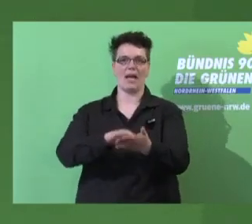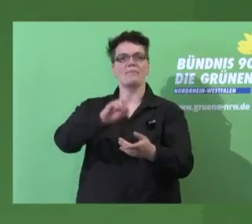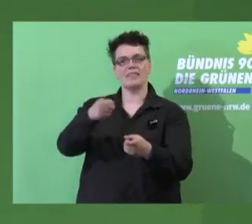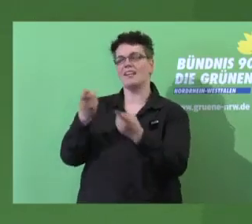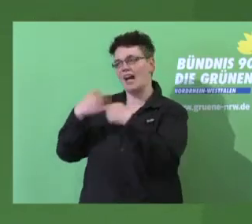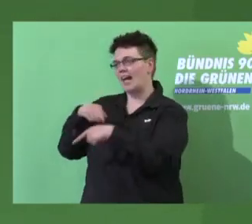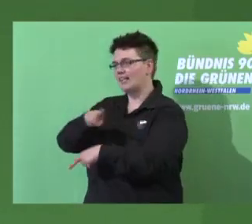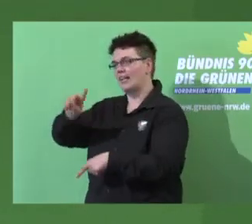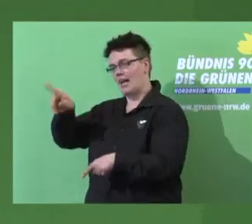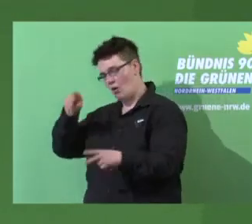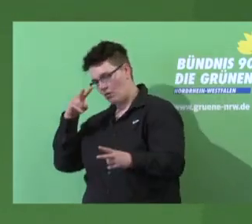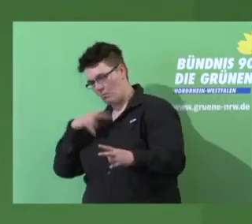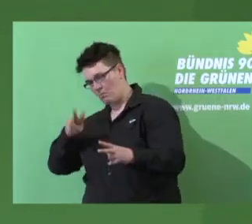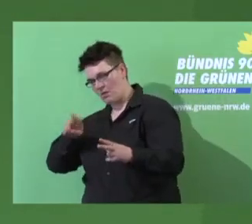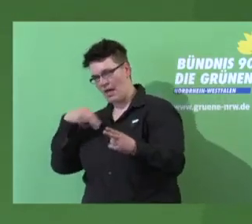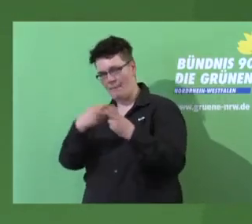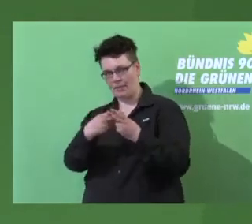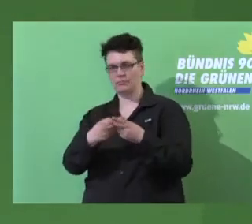Applaus